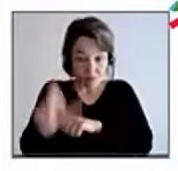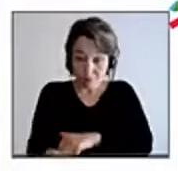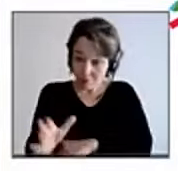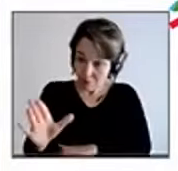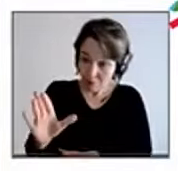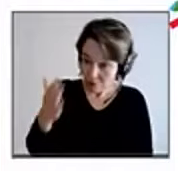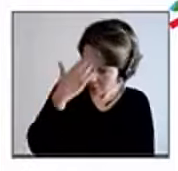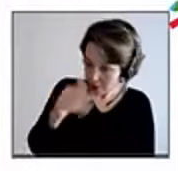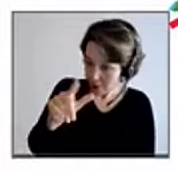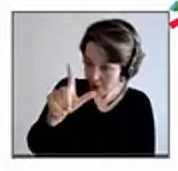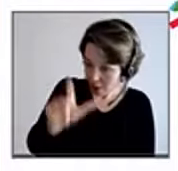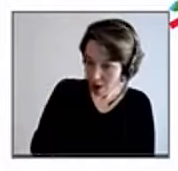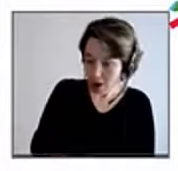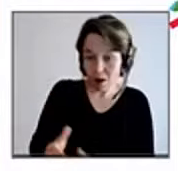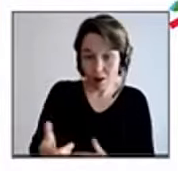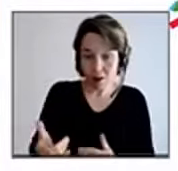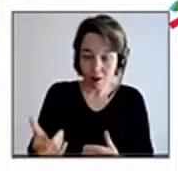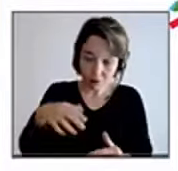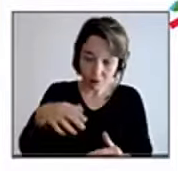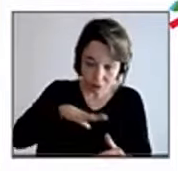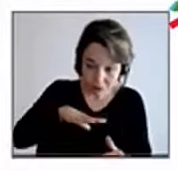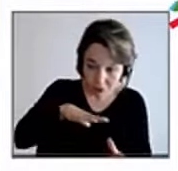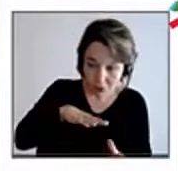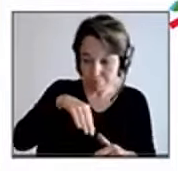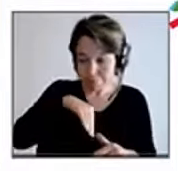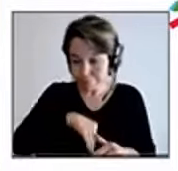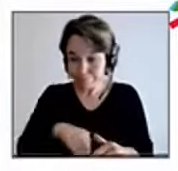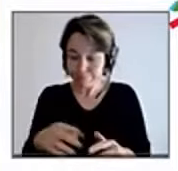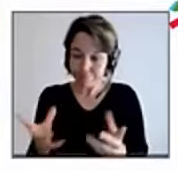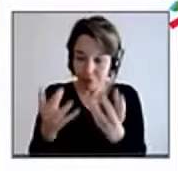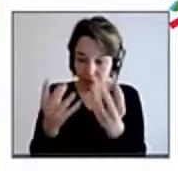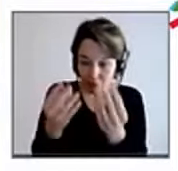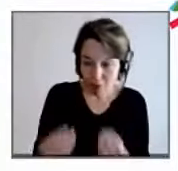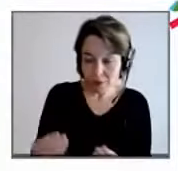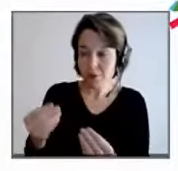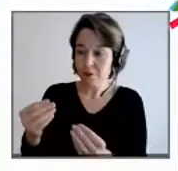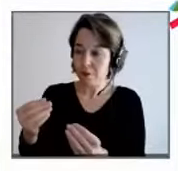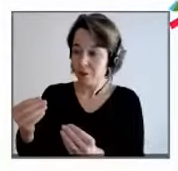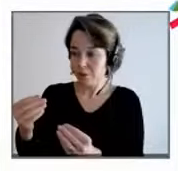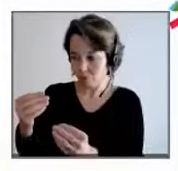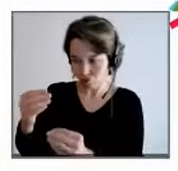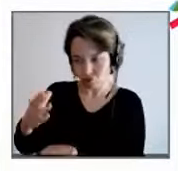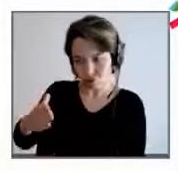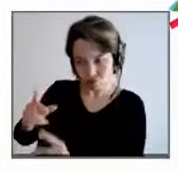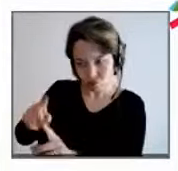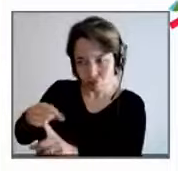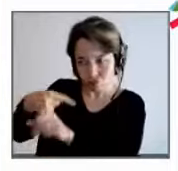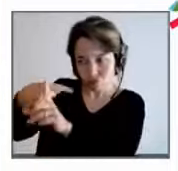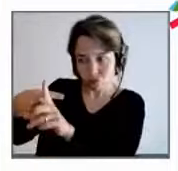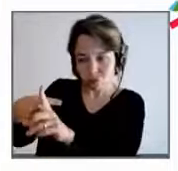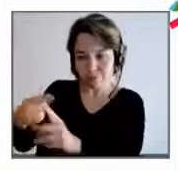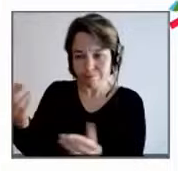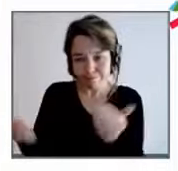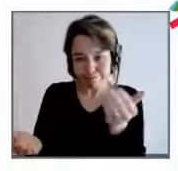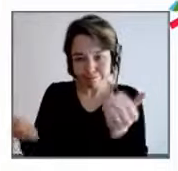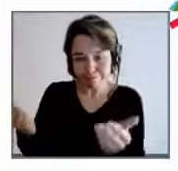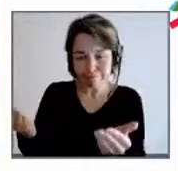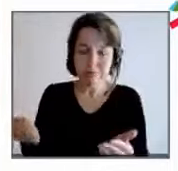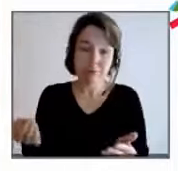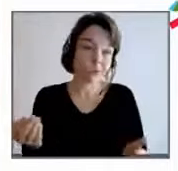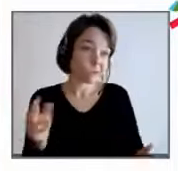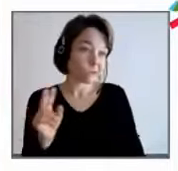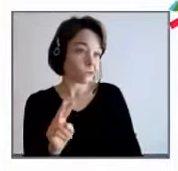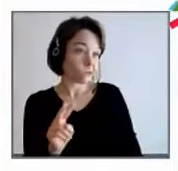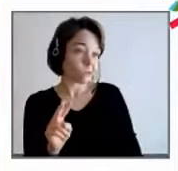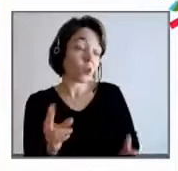dans ses faiblesses et dans ses atouts également. Et j'aurai une approche un peu plus cynique. Je ne vois pas comment un collectif de